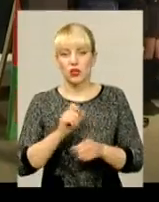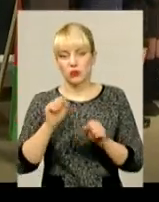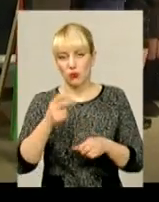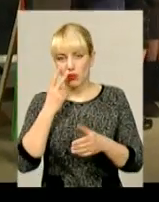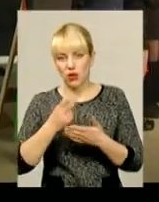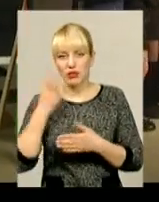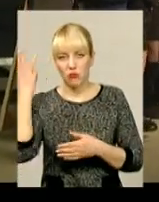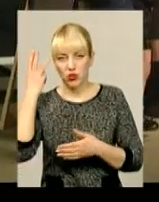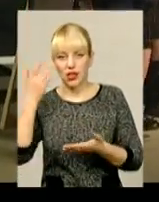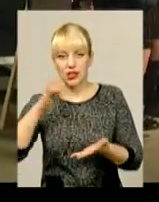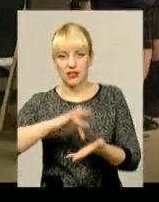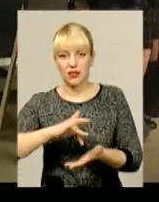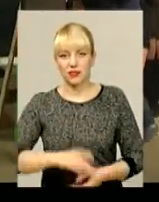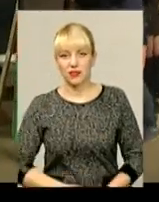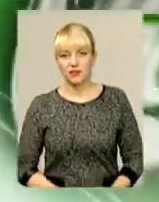телеканалі «Поділля Центр».